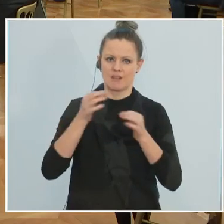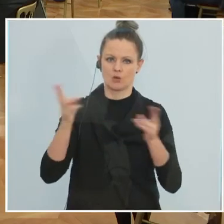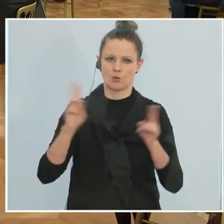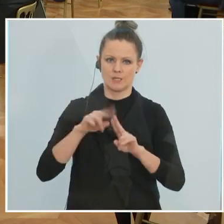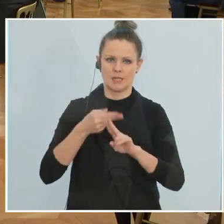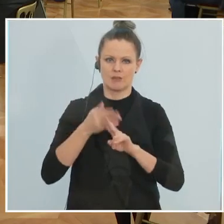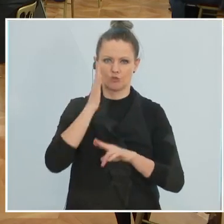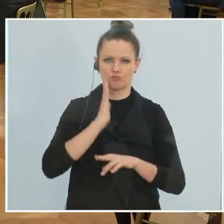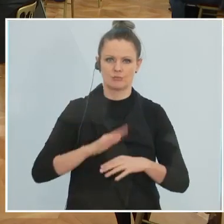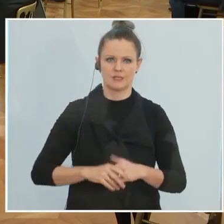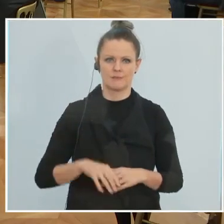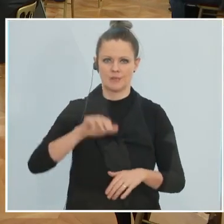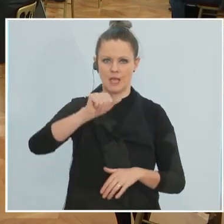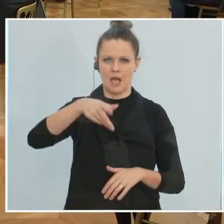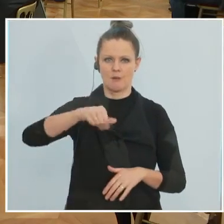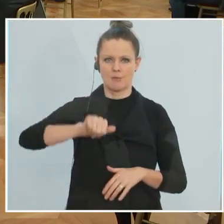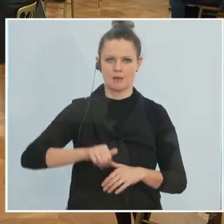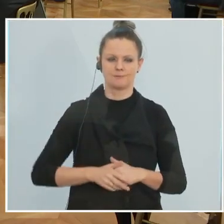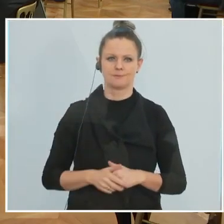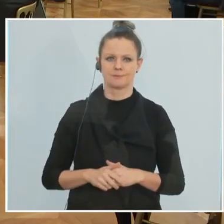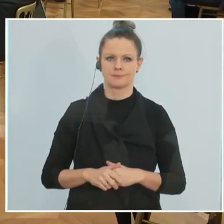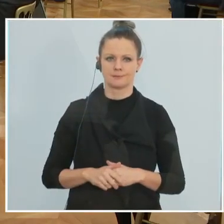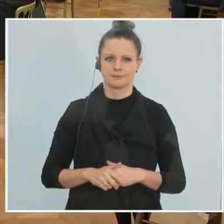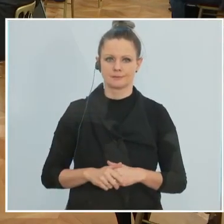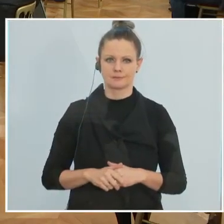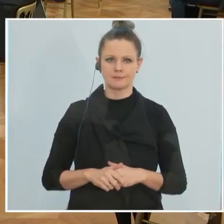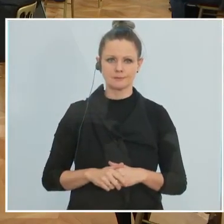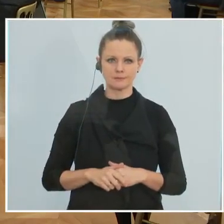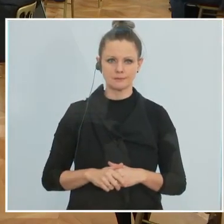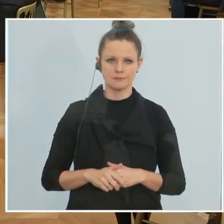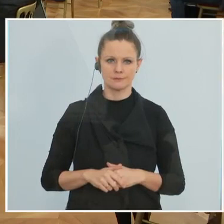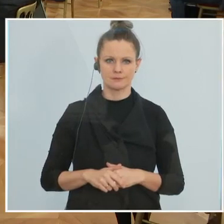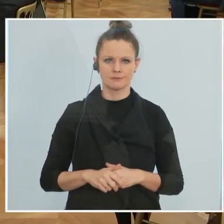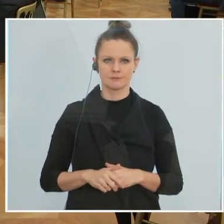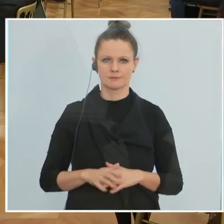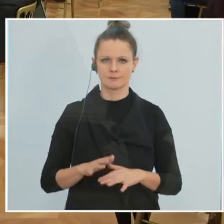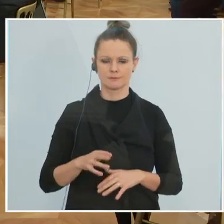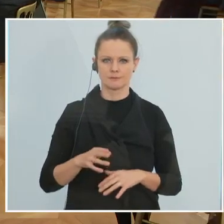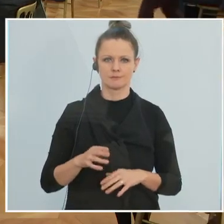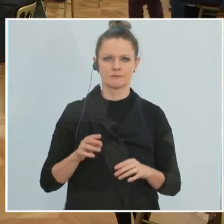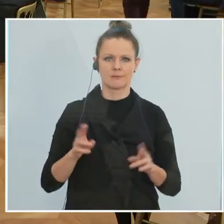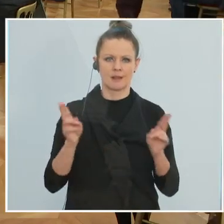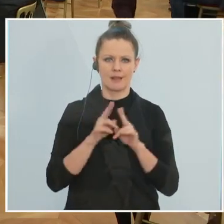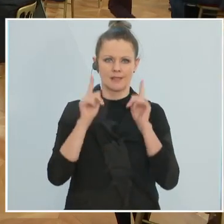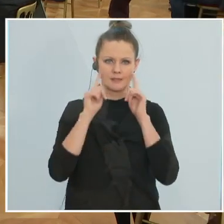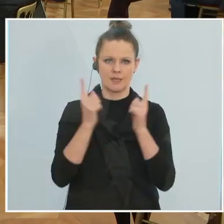Antworten. Herr Haber, bitte. Die Frage wurde schon beantwortet. Dann, Herr Jungwirth, kleine Zeitung, bitte.